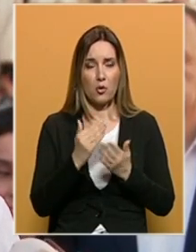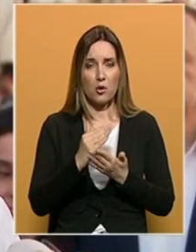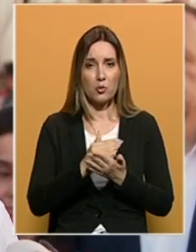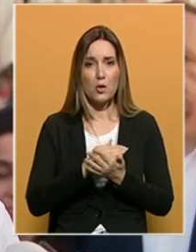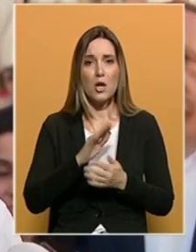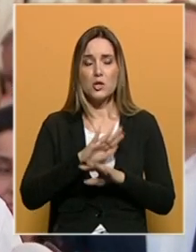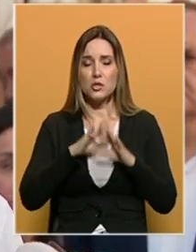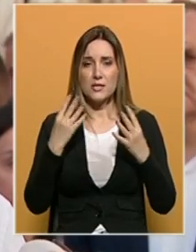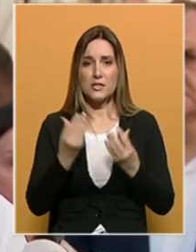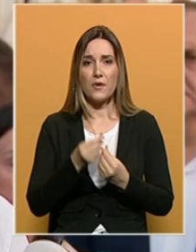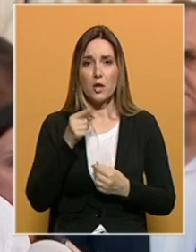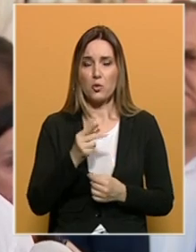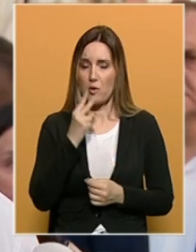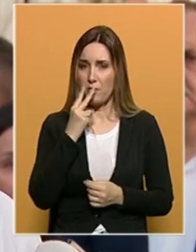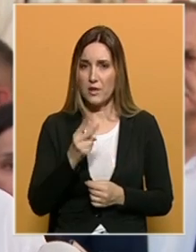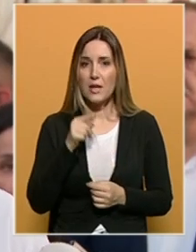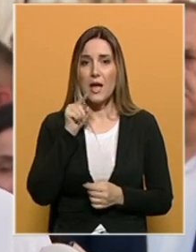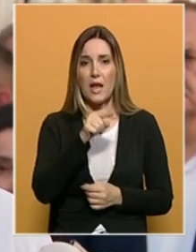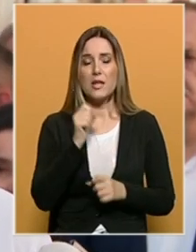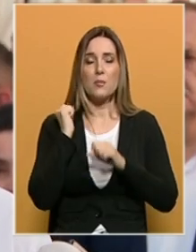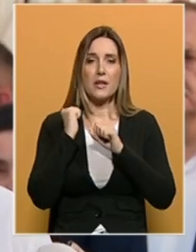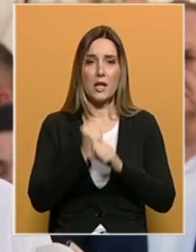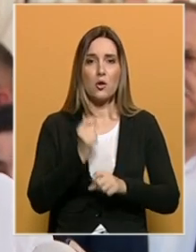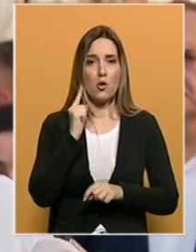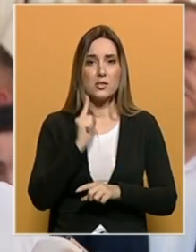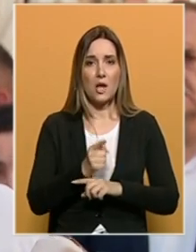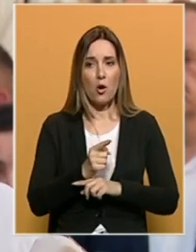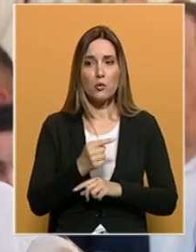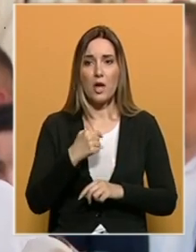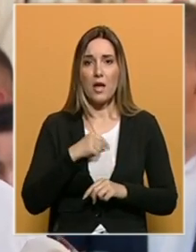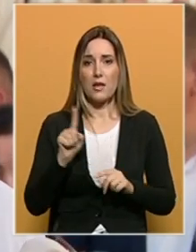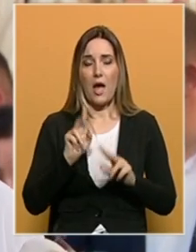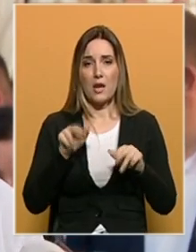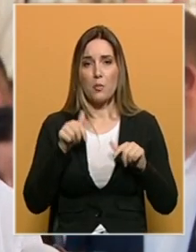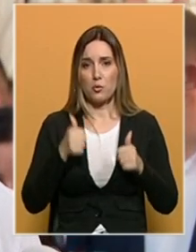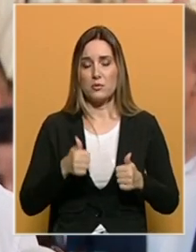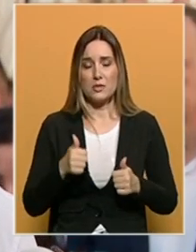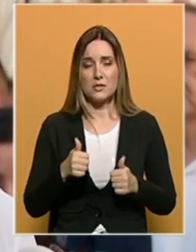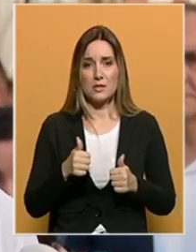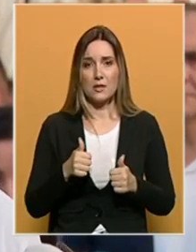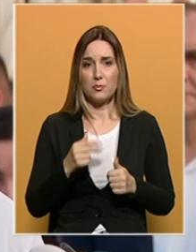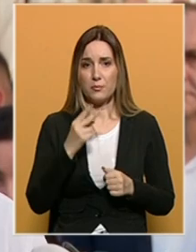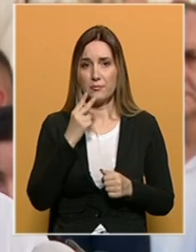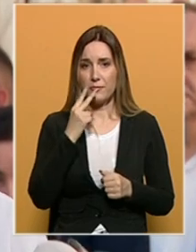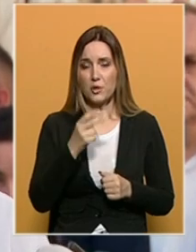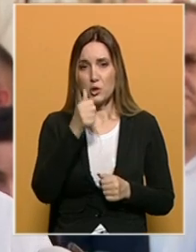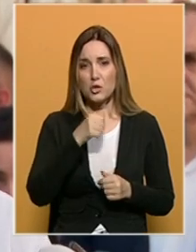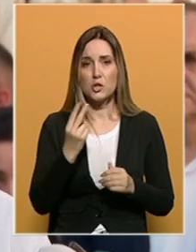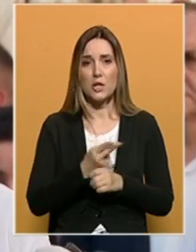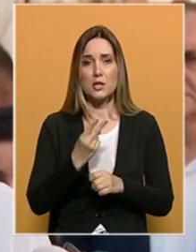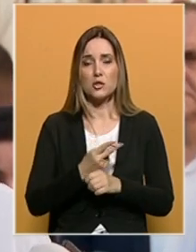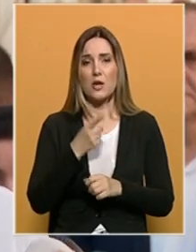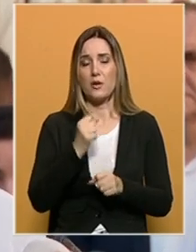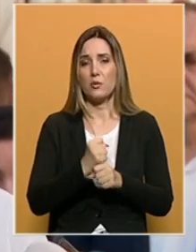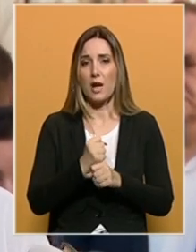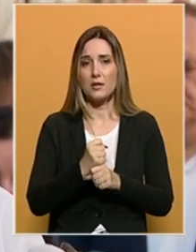sve skupa proučiti i na njima je da donose odluke. Ja ne mogu u ovom trenutku prejudicirati što će državno odvjetništvo